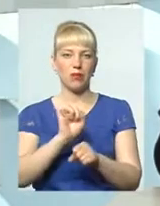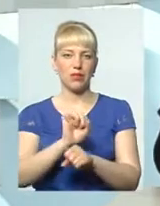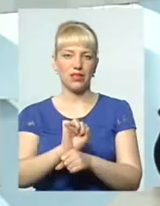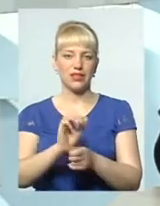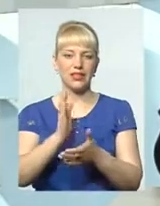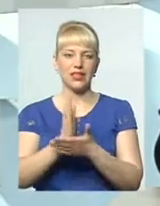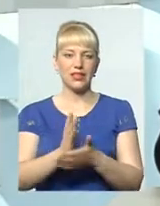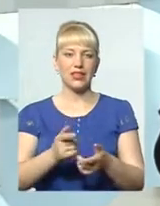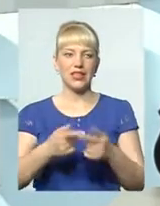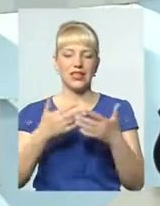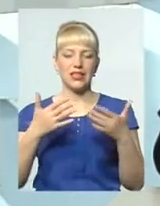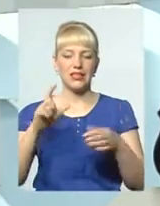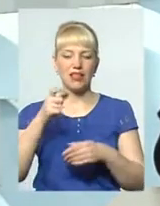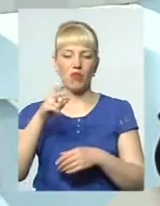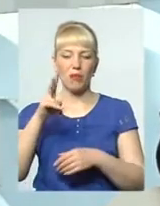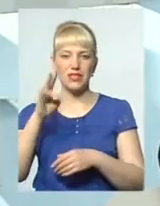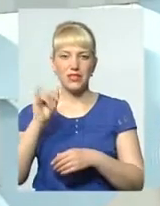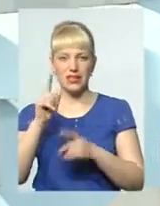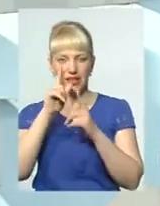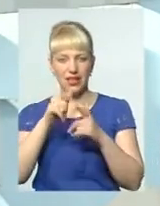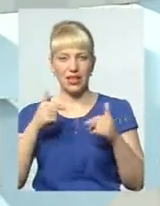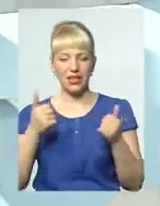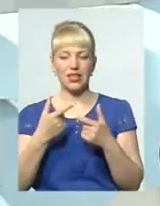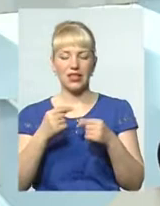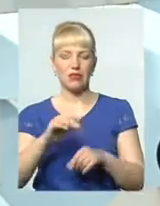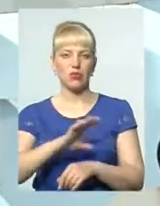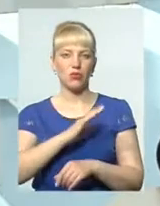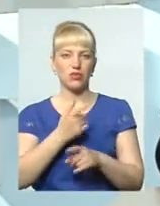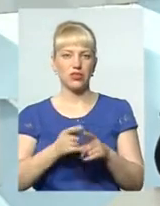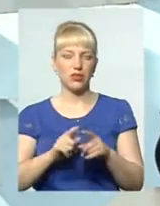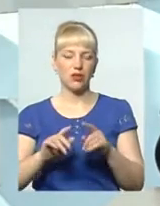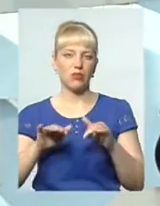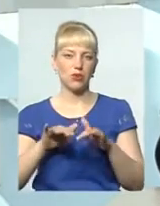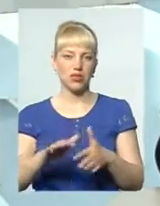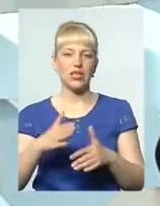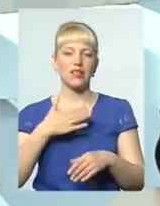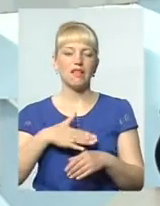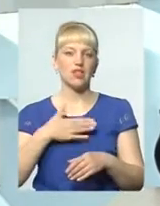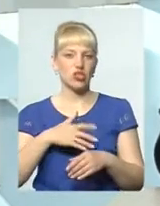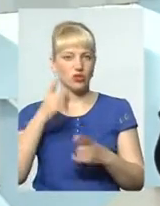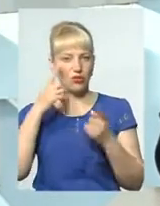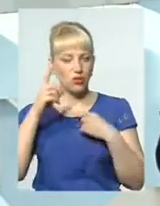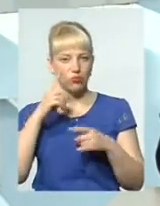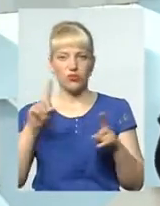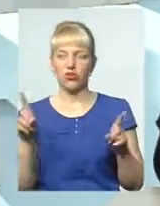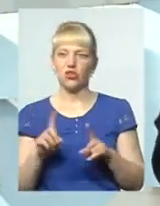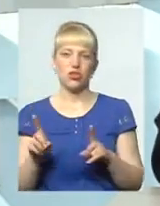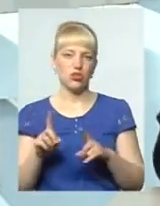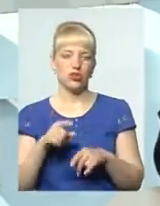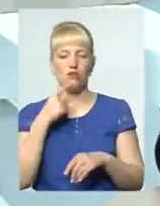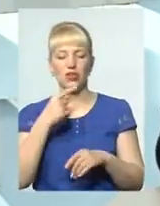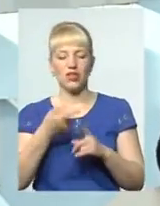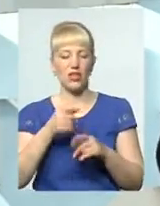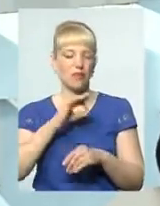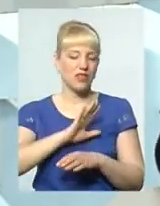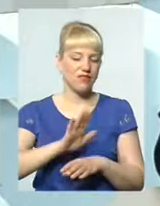різні європейські країни, де відбувся цей процес. Навіщо видумувати щось, говорити, що нам це не вигідно,